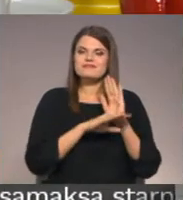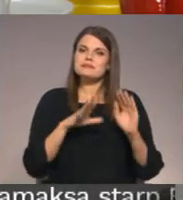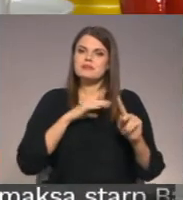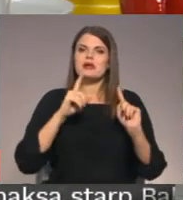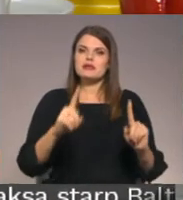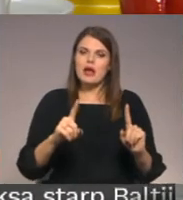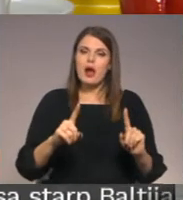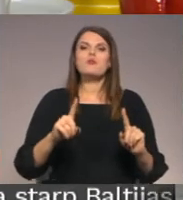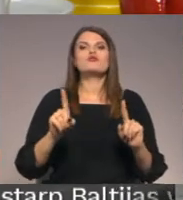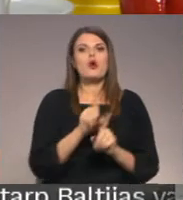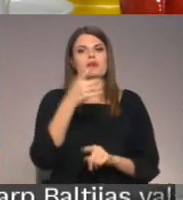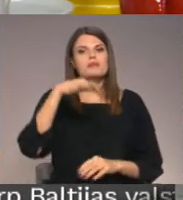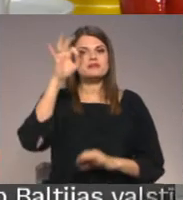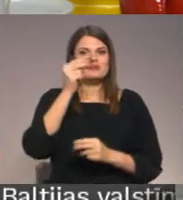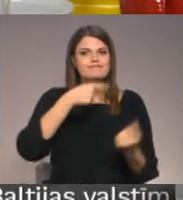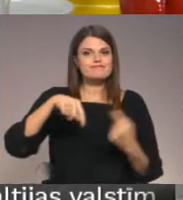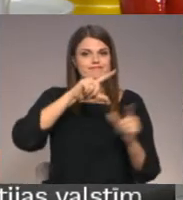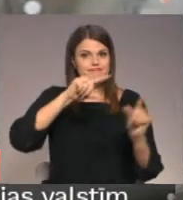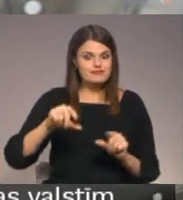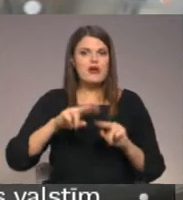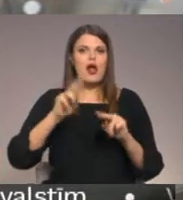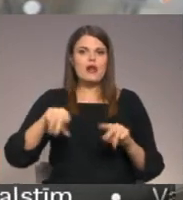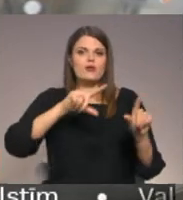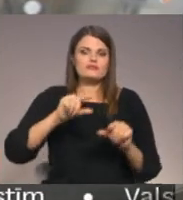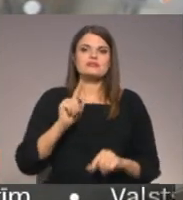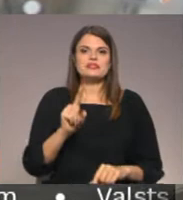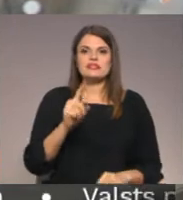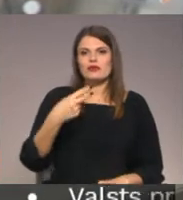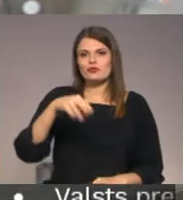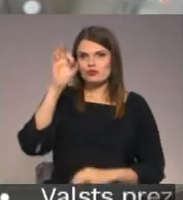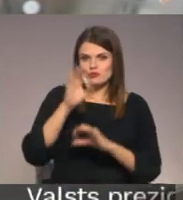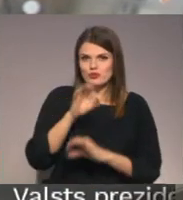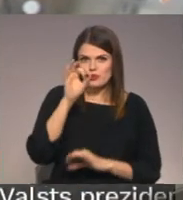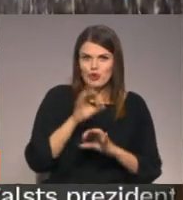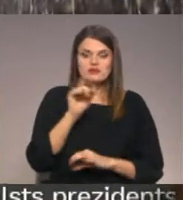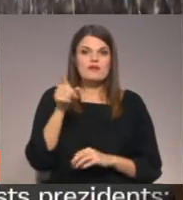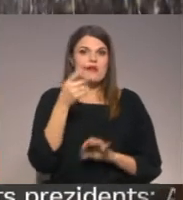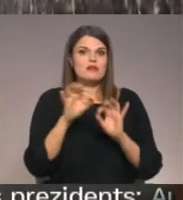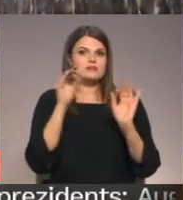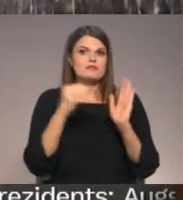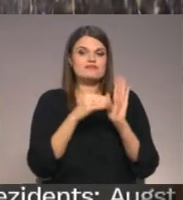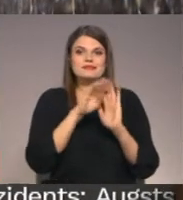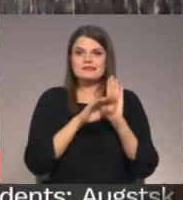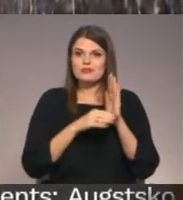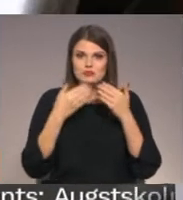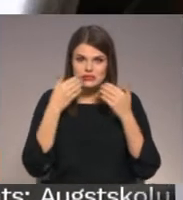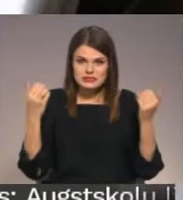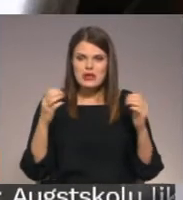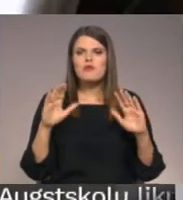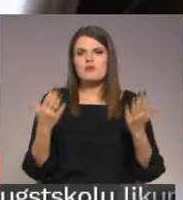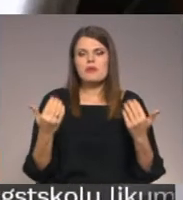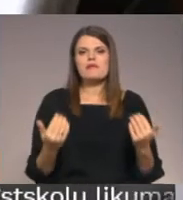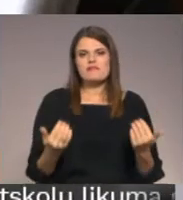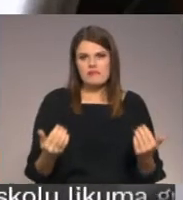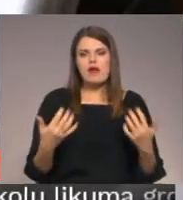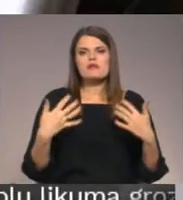pabalstiem no 50% līdz 20%. Lai gan izmaiņas normatīvajos aktos vēl nav stājušās spēkā, dienas tā norāda, ka jau